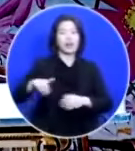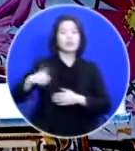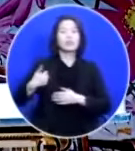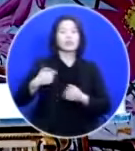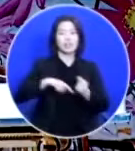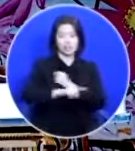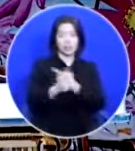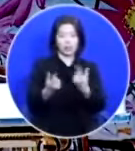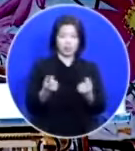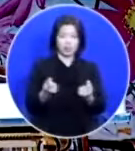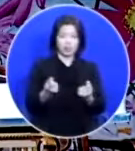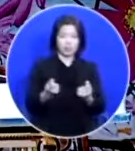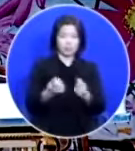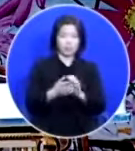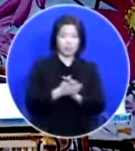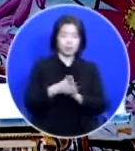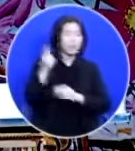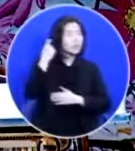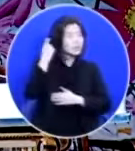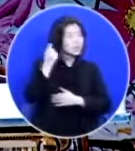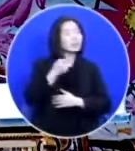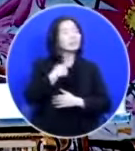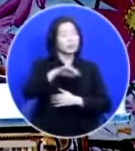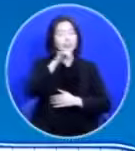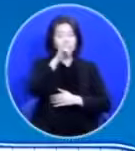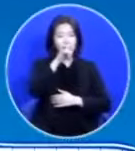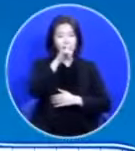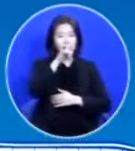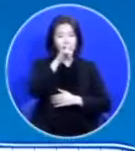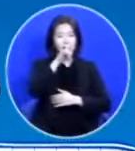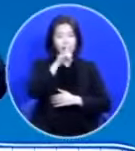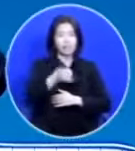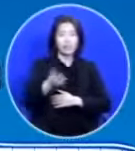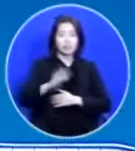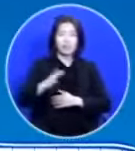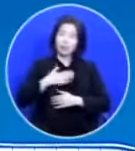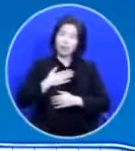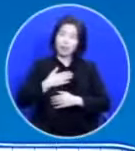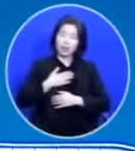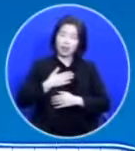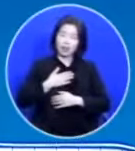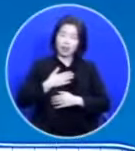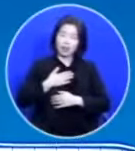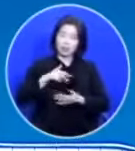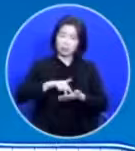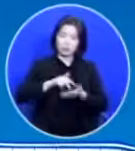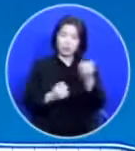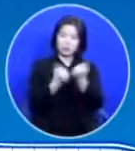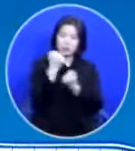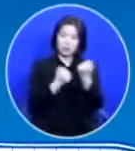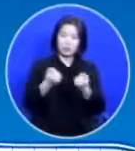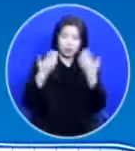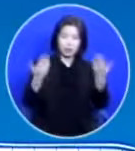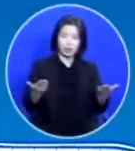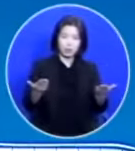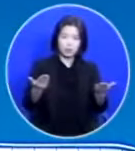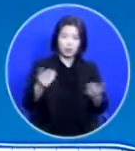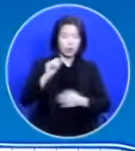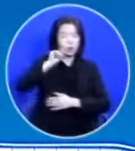뜻이죠 들어본 적은 있는 것 같은데 나보고 설명하라고 하면 설명을 못하는 것이